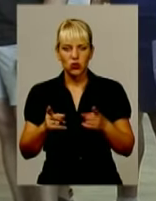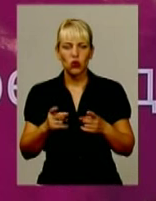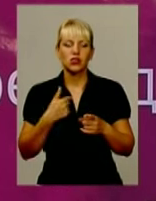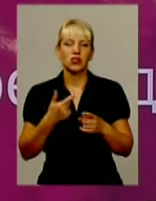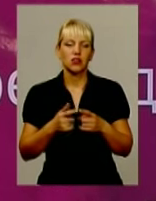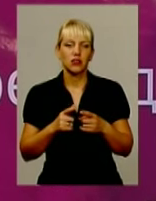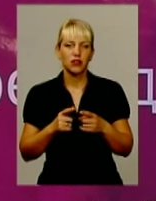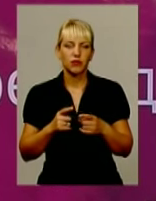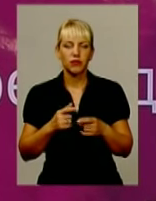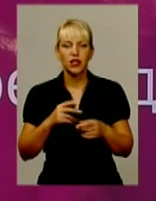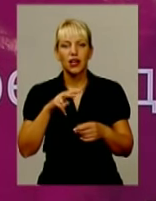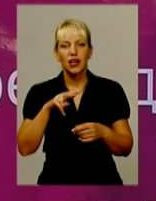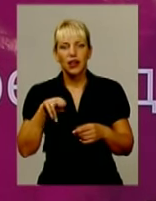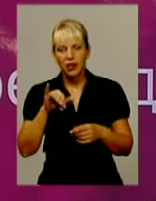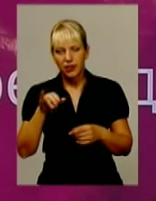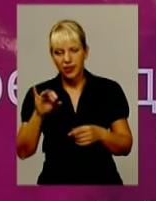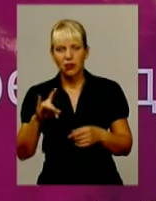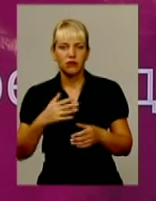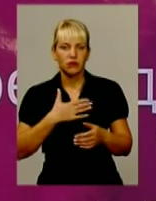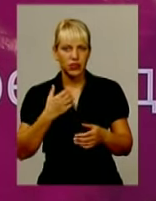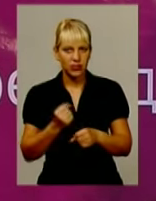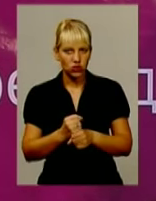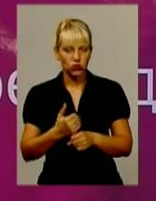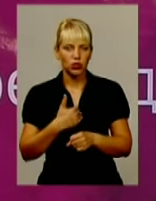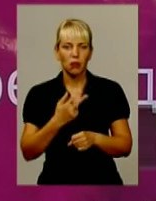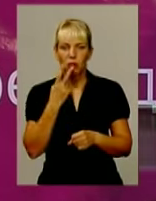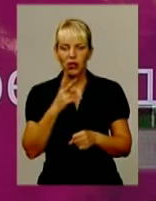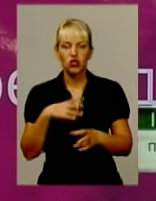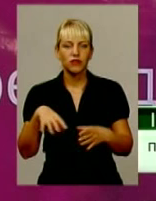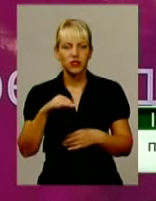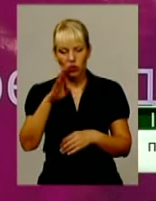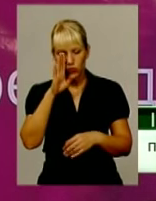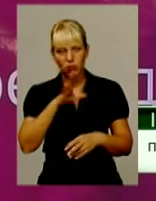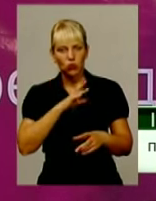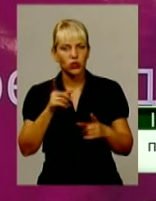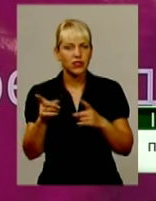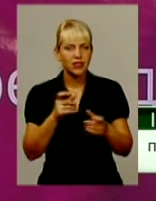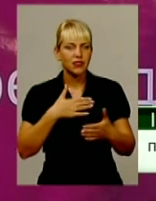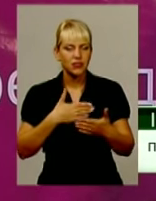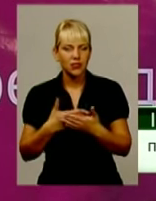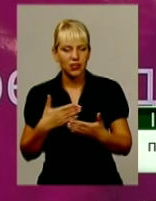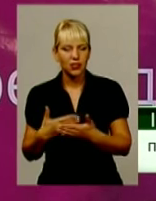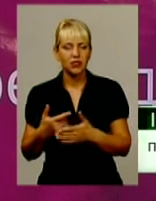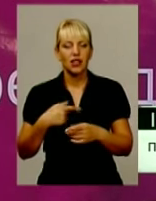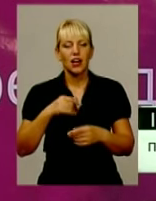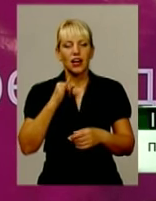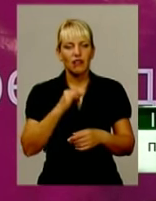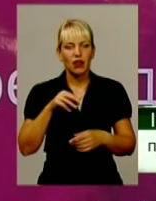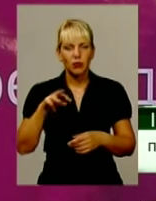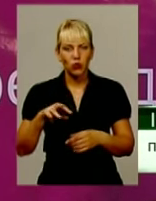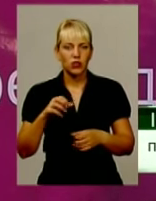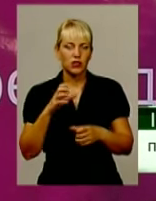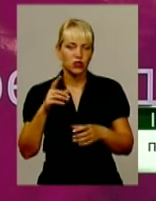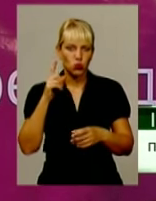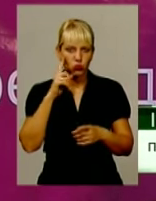гравців. Ми бачили турніри, що практично грали всі хлопці, практично були задіяні всі хлопці. Я думаю, Роман Миколаїв все зробить для того, щоб